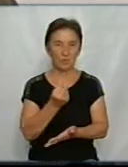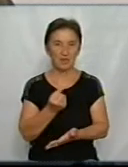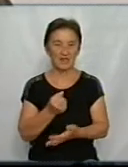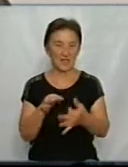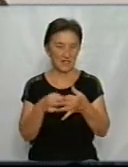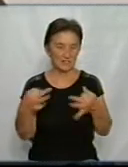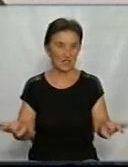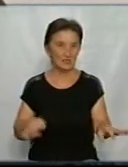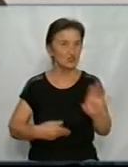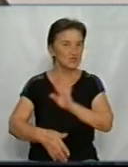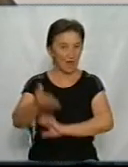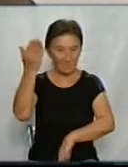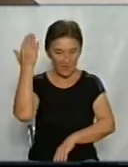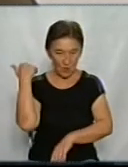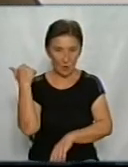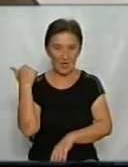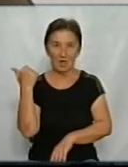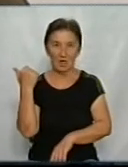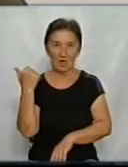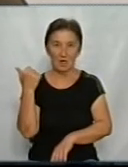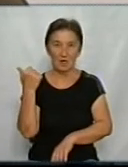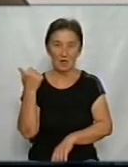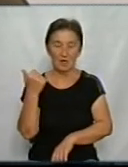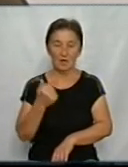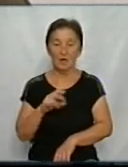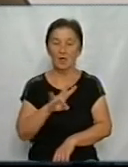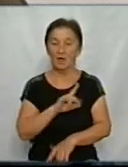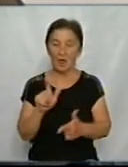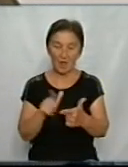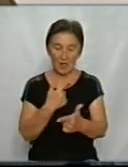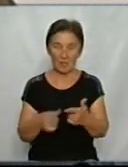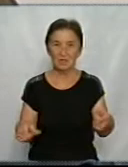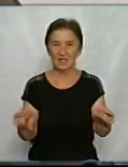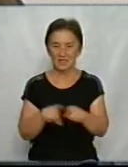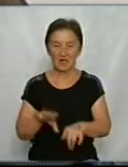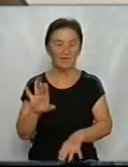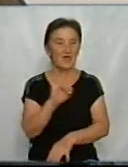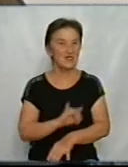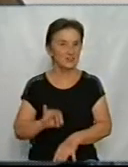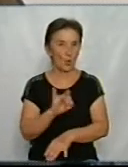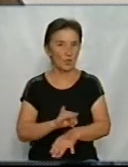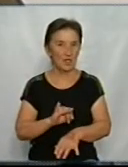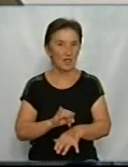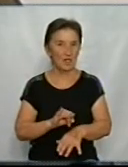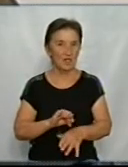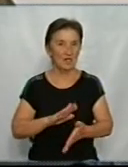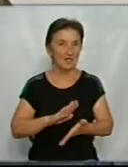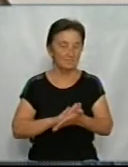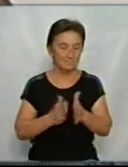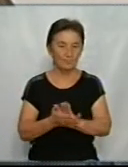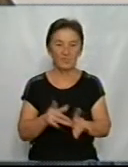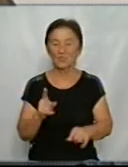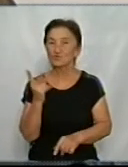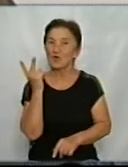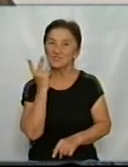вже досить давно, наші предки. Але так все в історії складається, що завжди